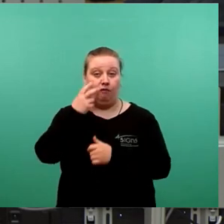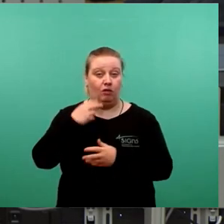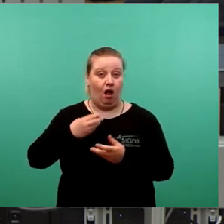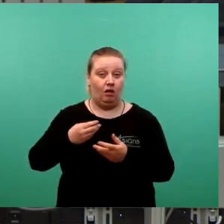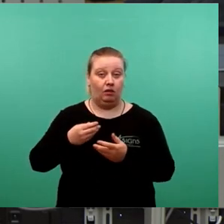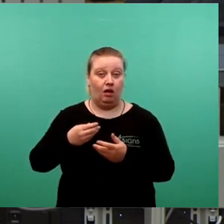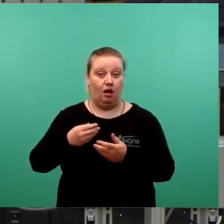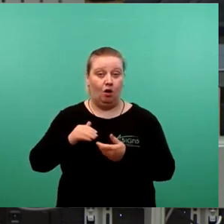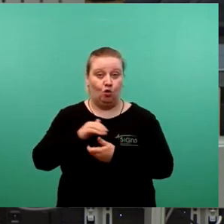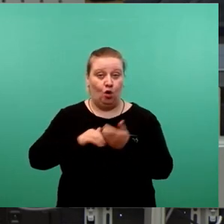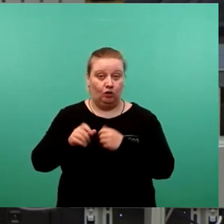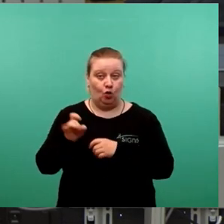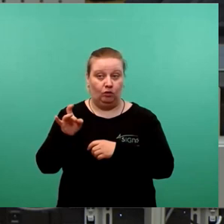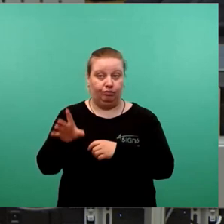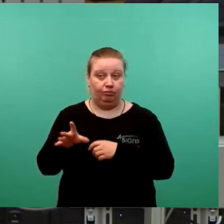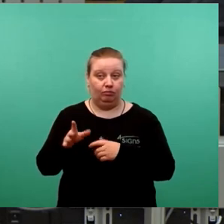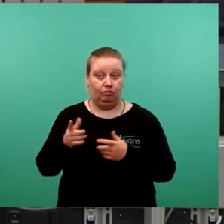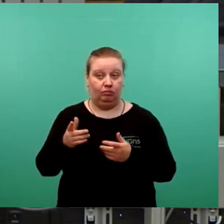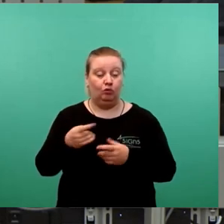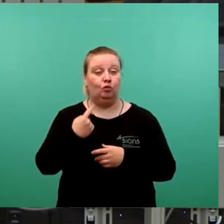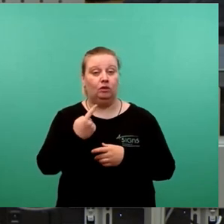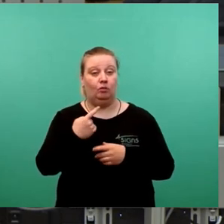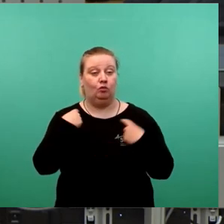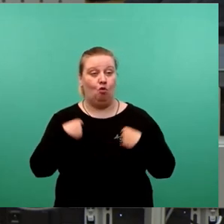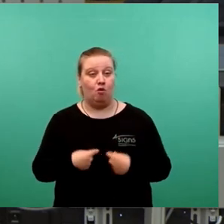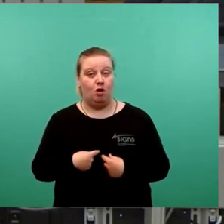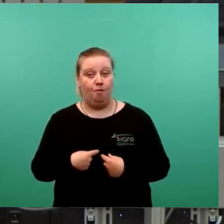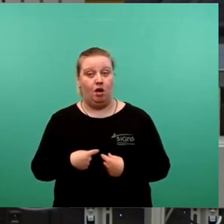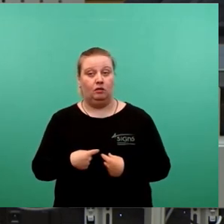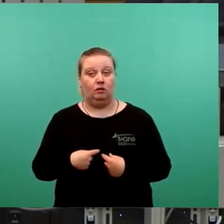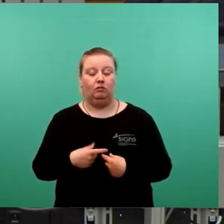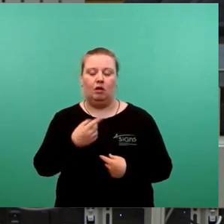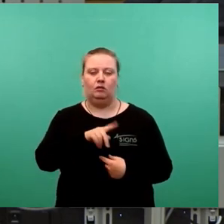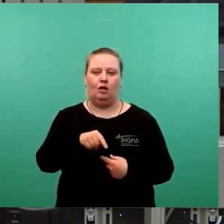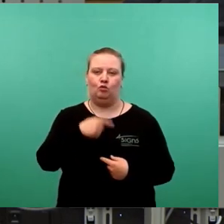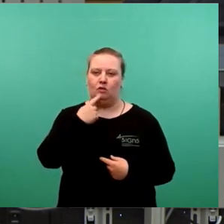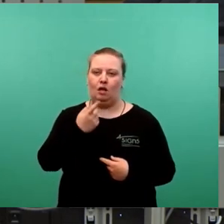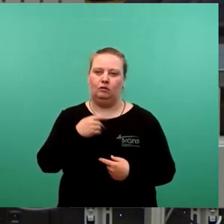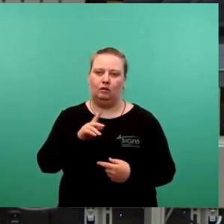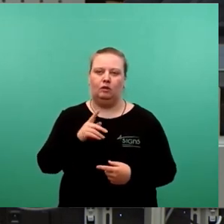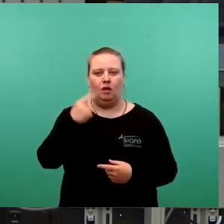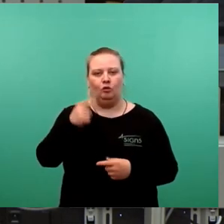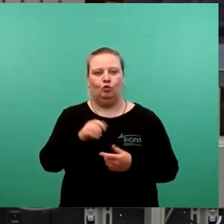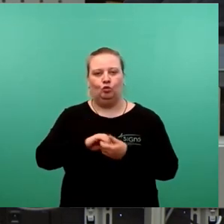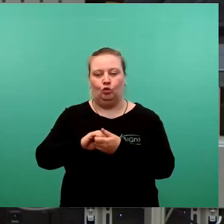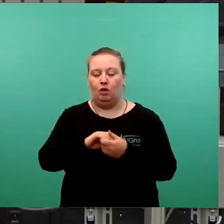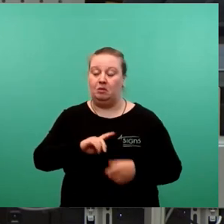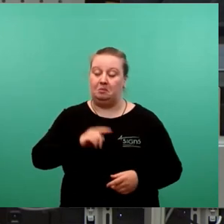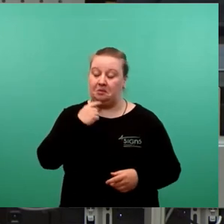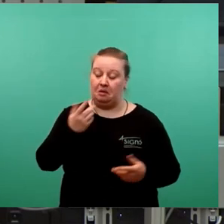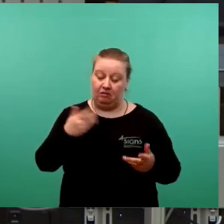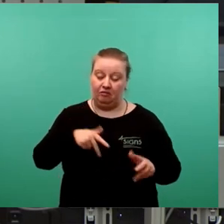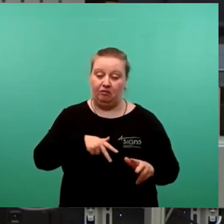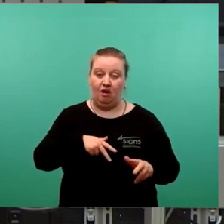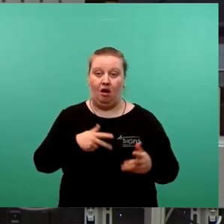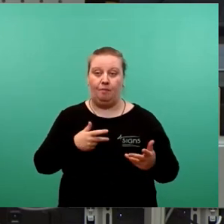Messer springen ließ. Und Sie, Herr Oberbürgermeister, Herr Zastrow hat es an den Rat und an die Union formuliert. ich kann nach der Rede von